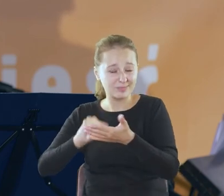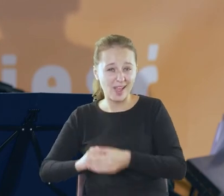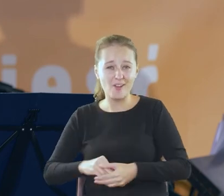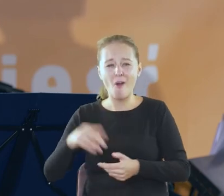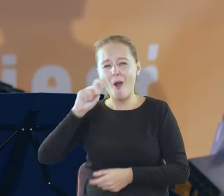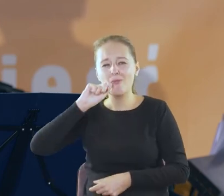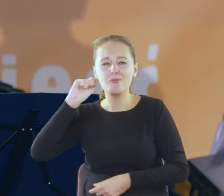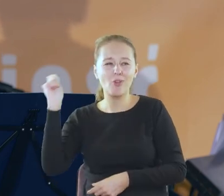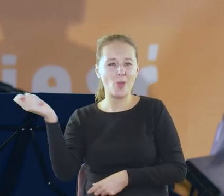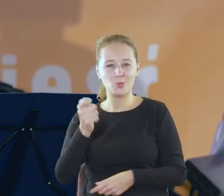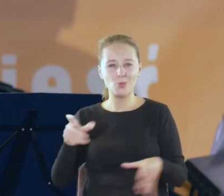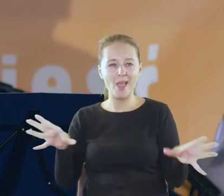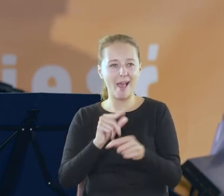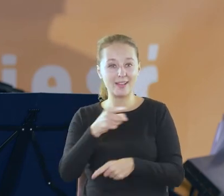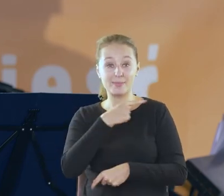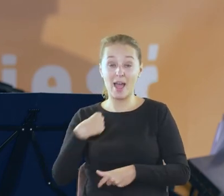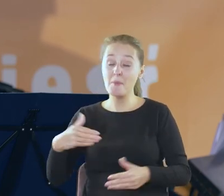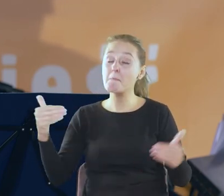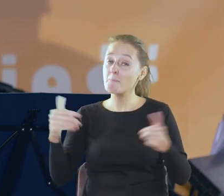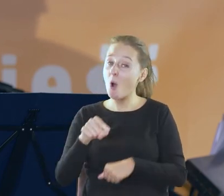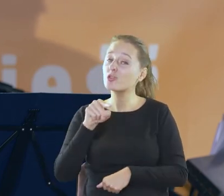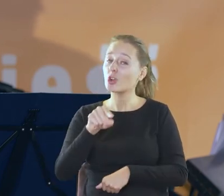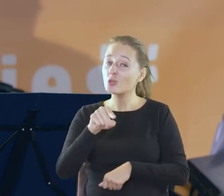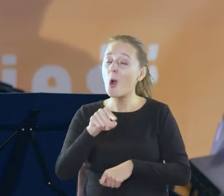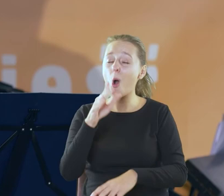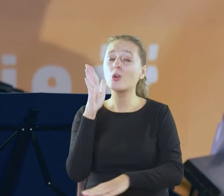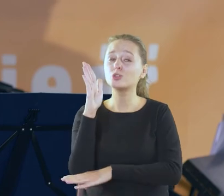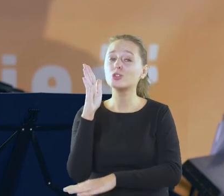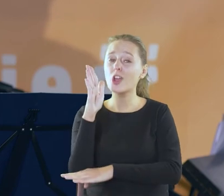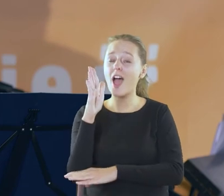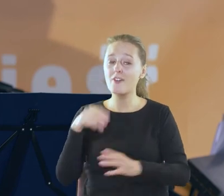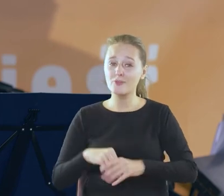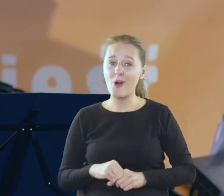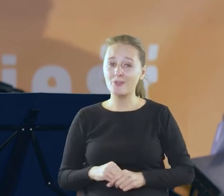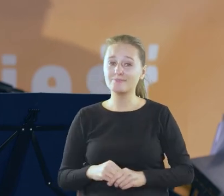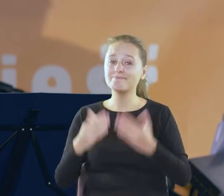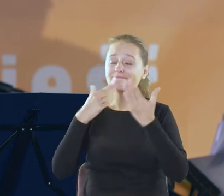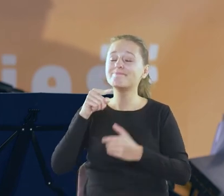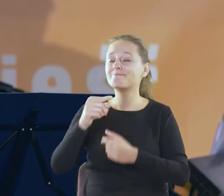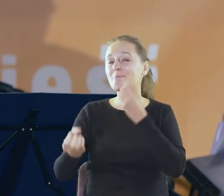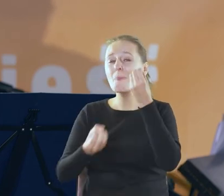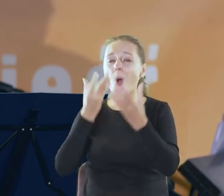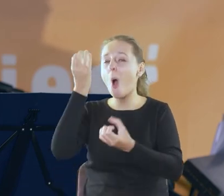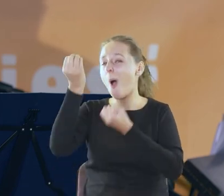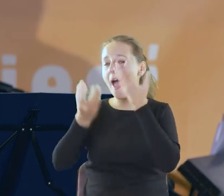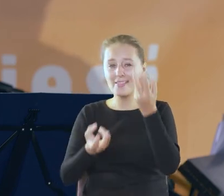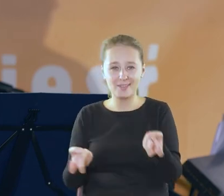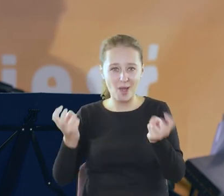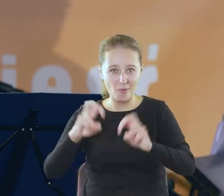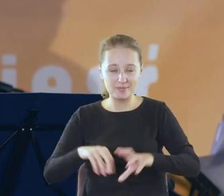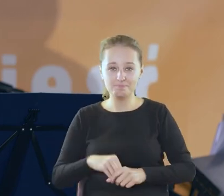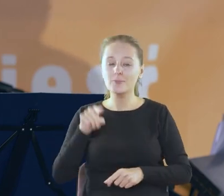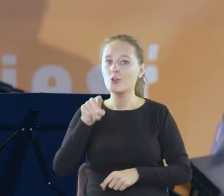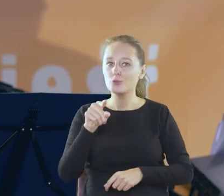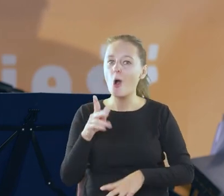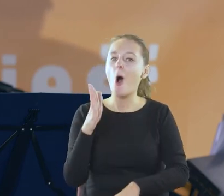nami i może rzeczywiście to jest to drzewo spod którego wypływa poezja to jest to drzewo, które